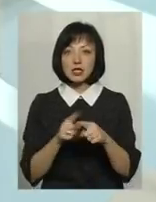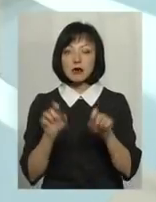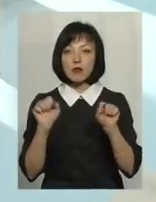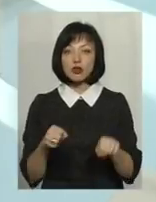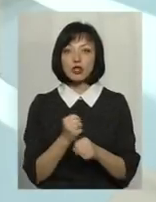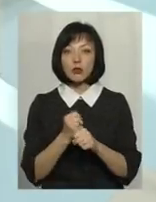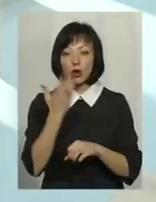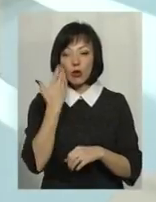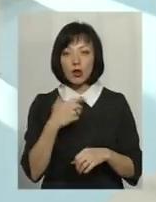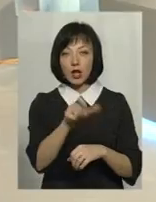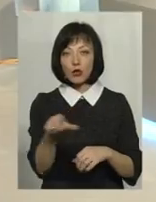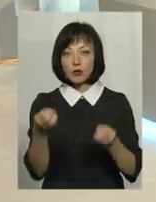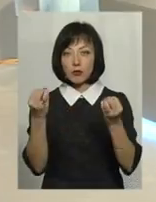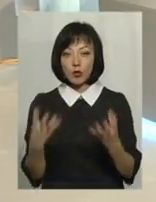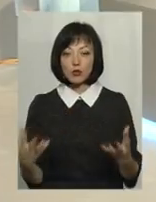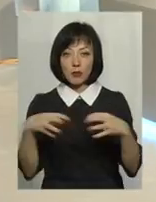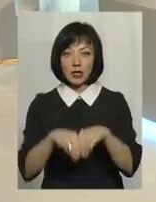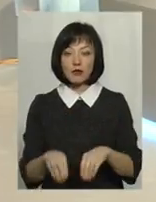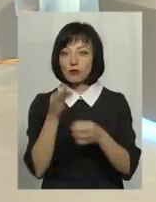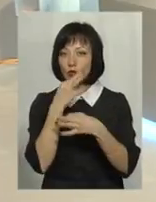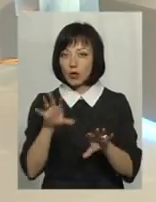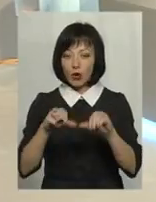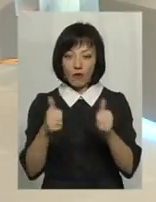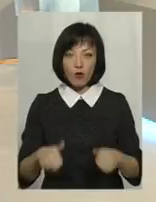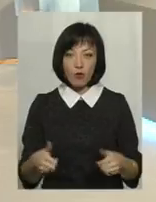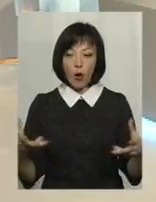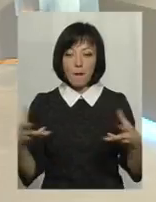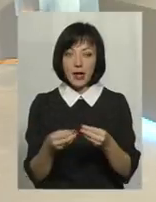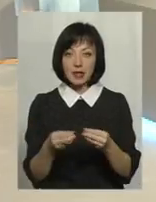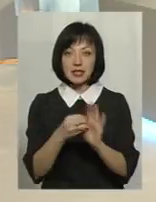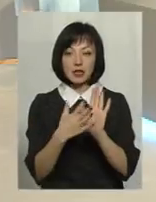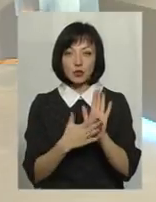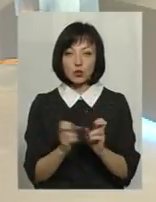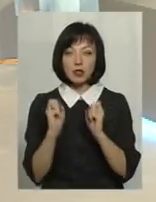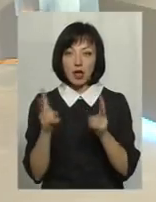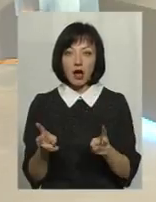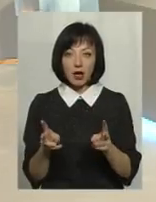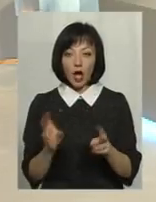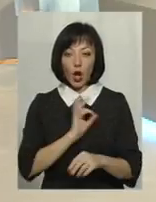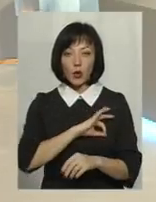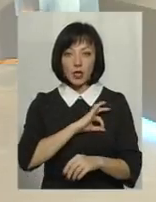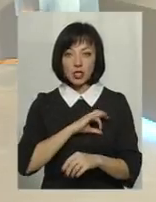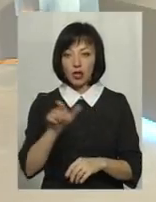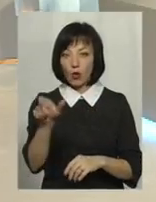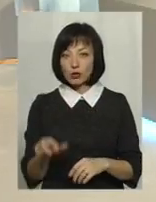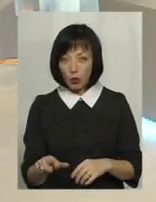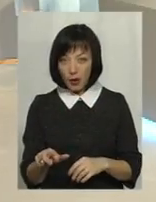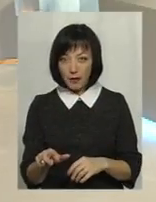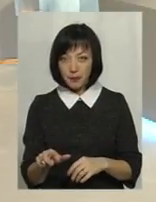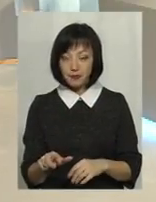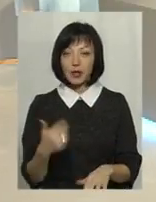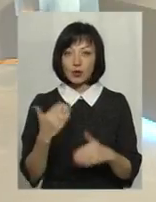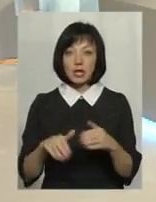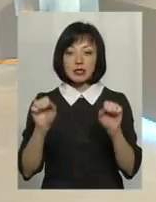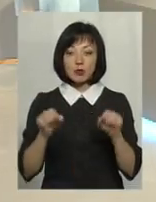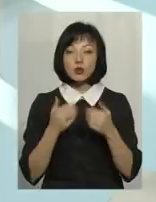робити, коли люди просто об'єднаються в будь-яку форму кооперації, зареєструються як юридична особа, вони вже